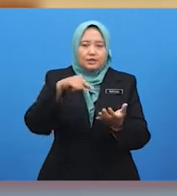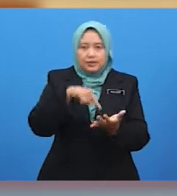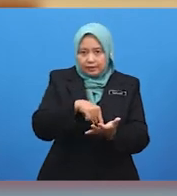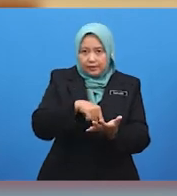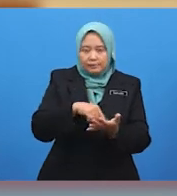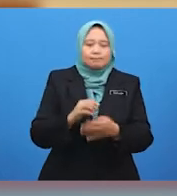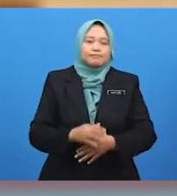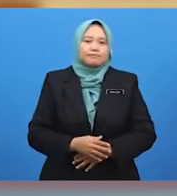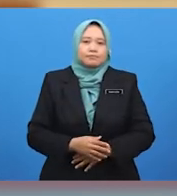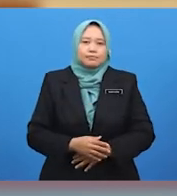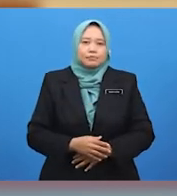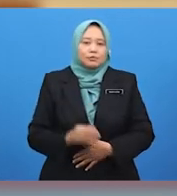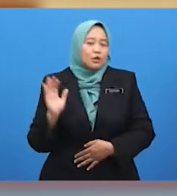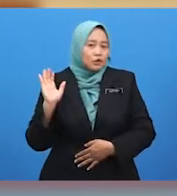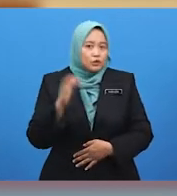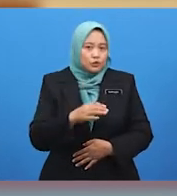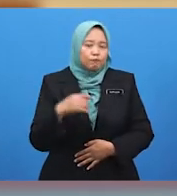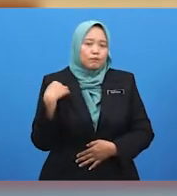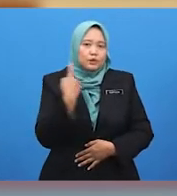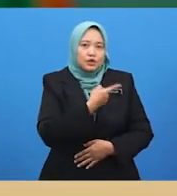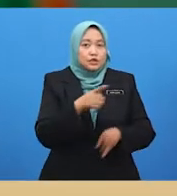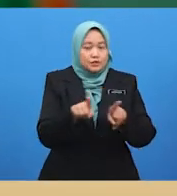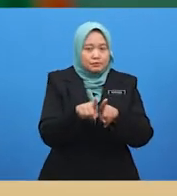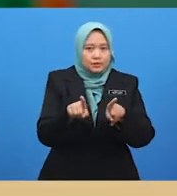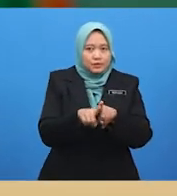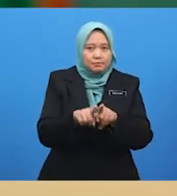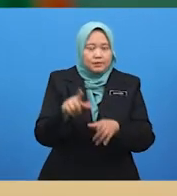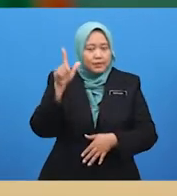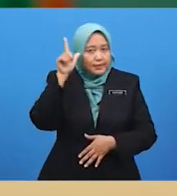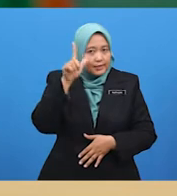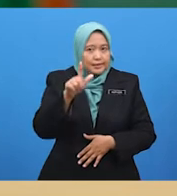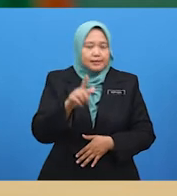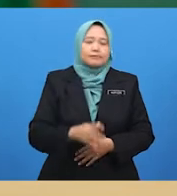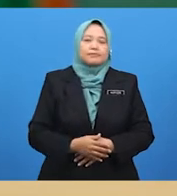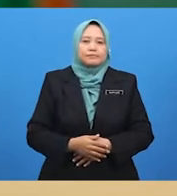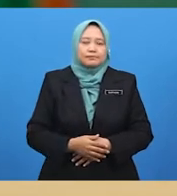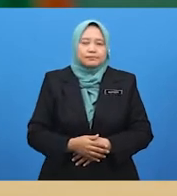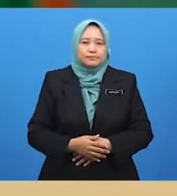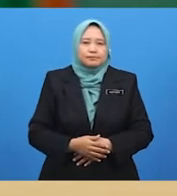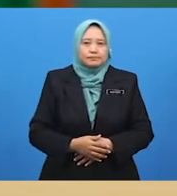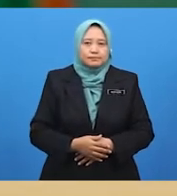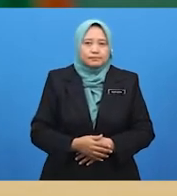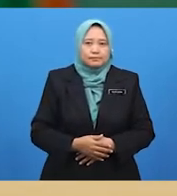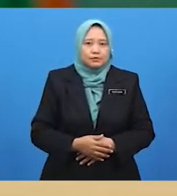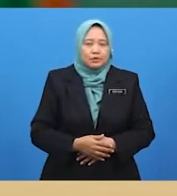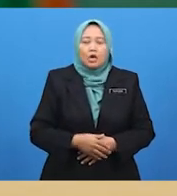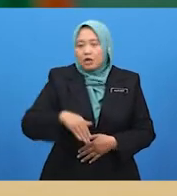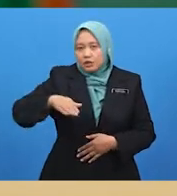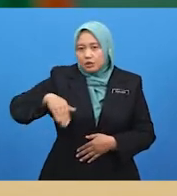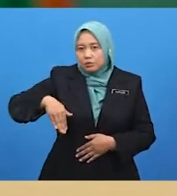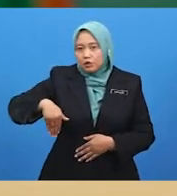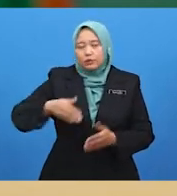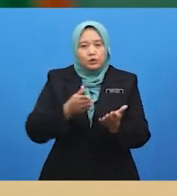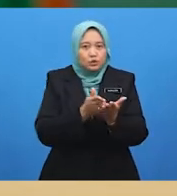dan cabarannya selepas ini. Murid-murid, sebelum kita mendalami topik pada hari ini,